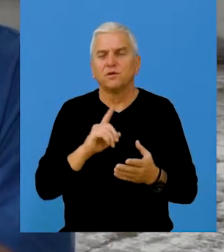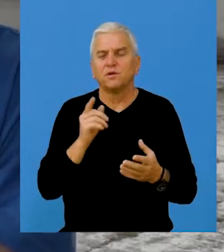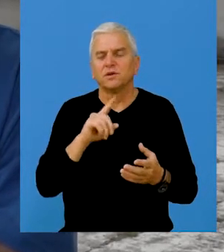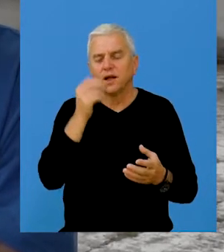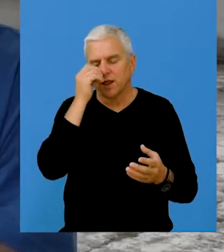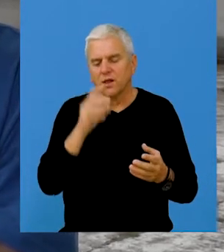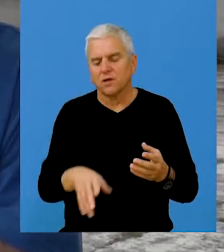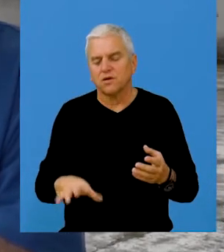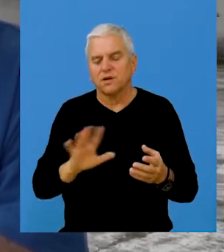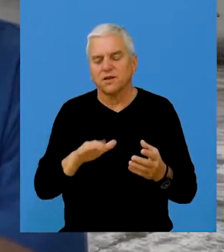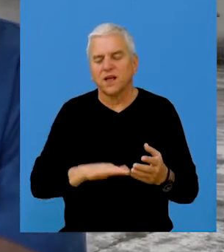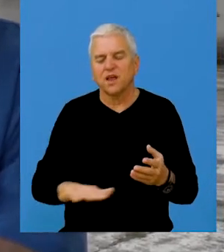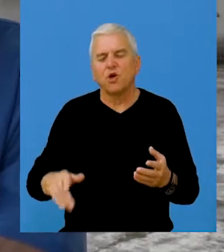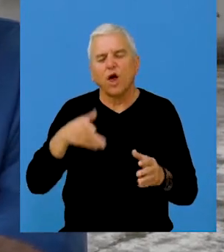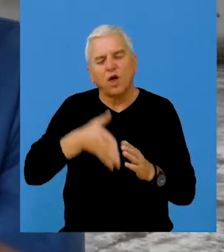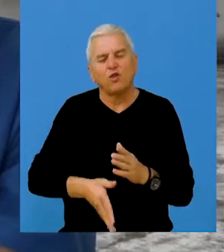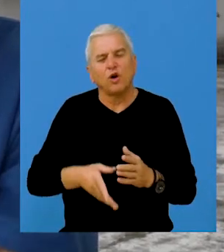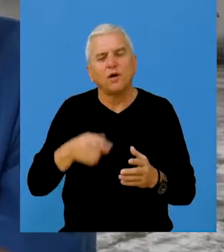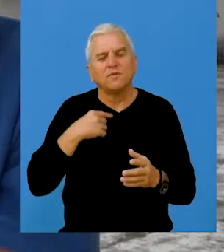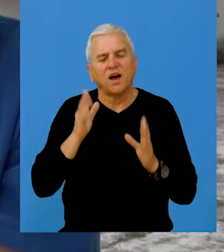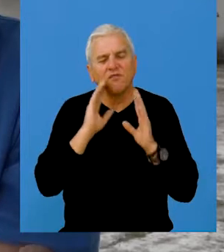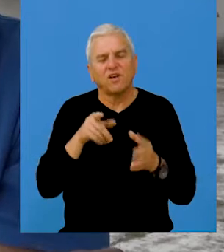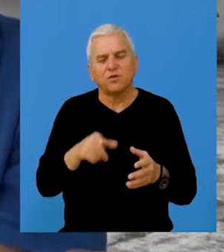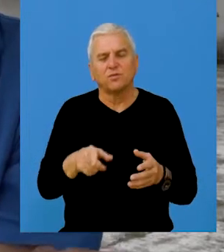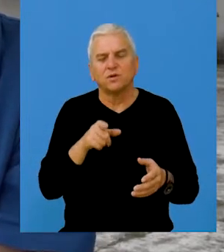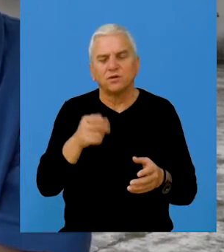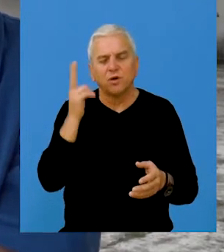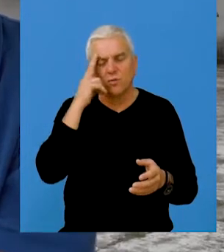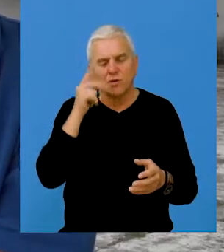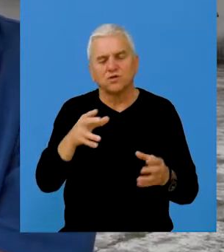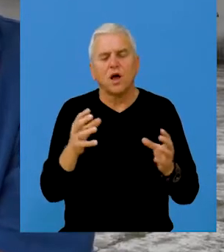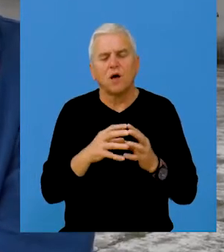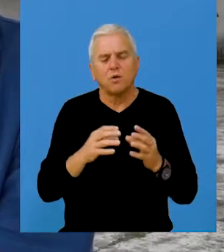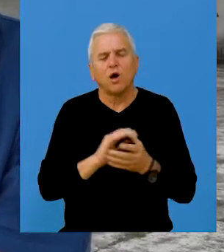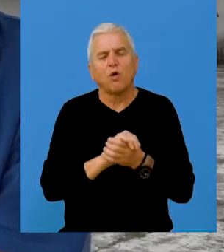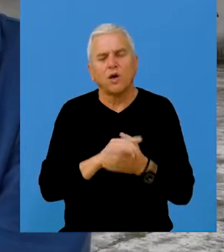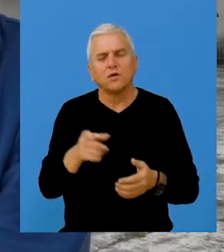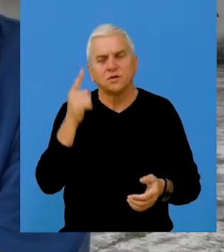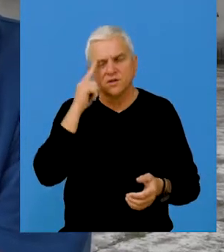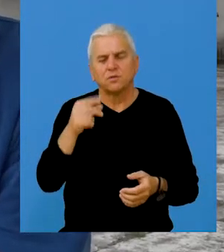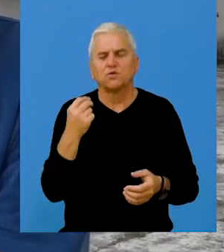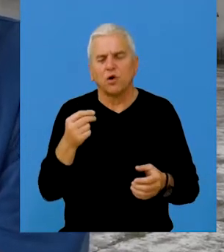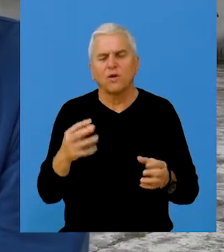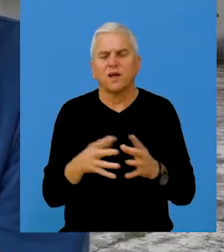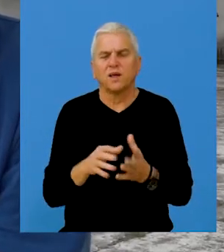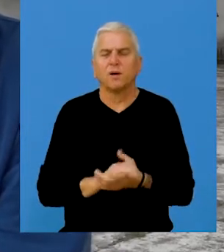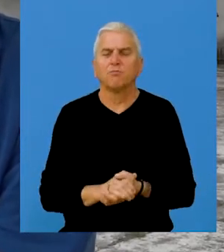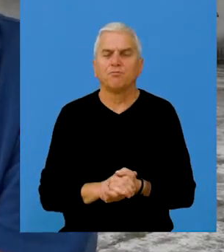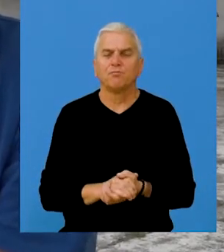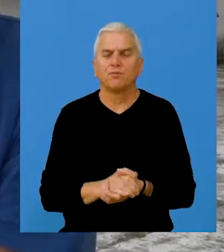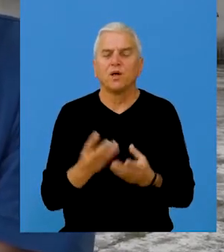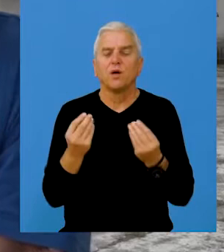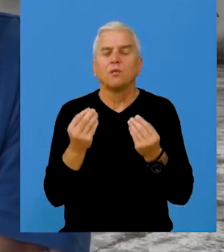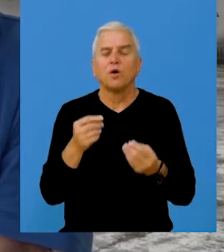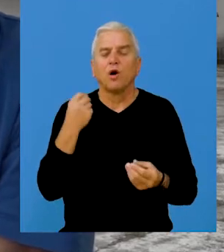nezasluženo se nalaze tu gde jesu, jer iskreno poznajem kolegu i znam da je ovo jedna jako dobra